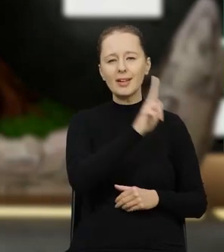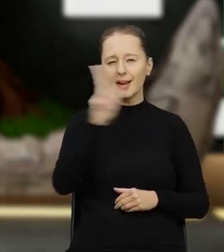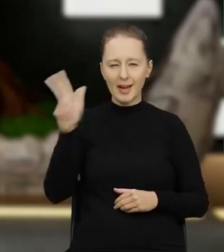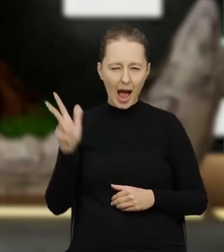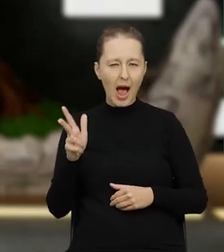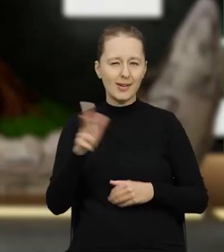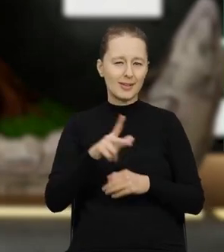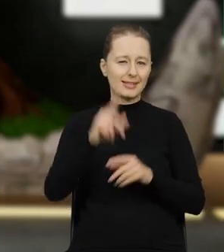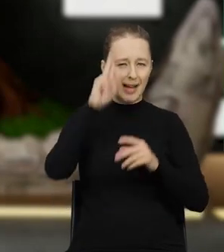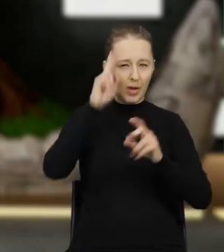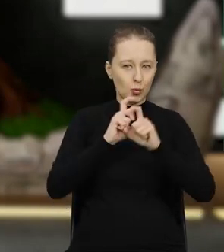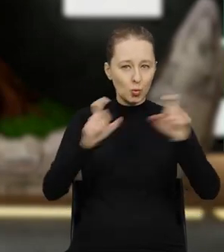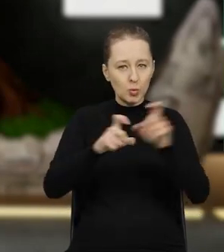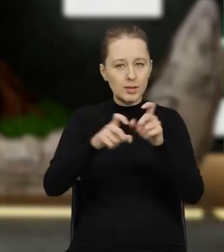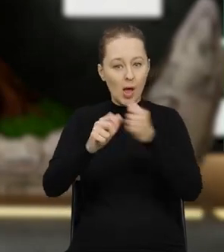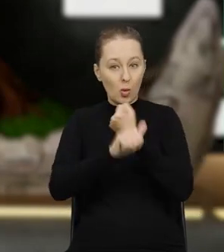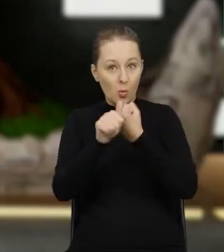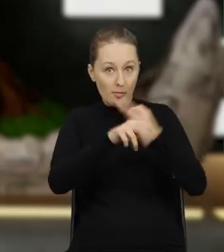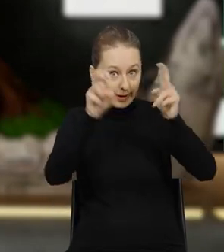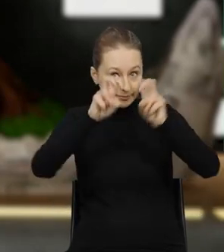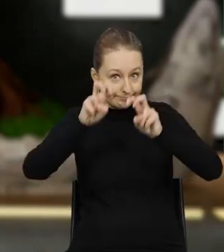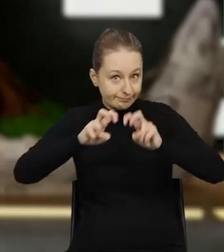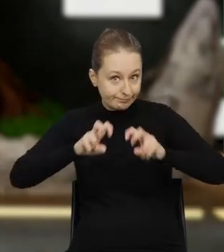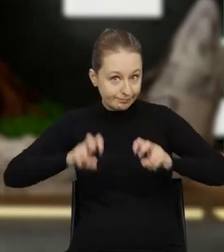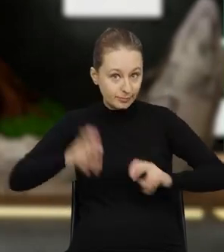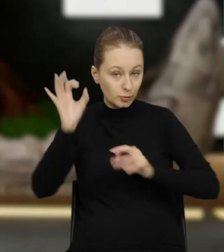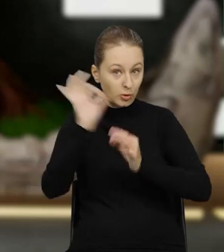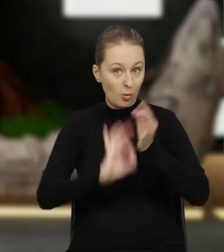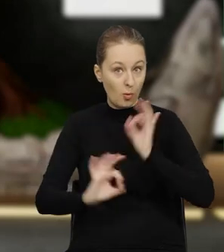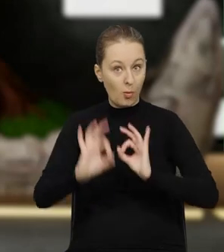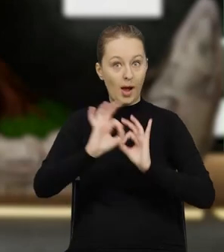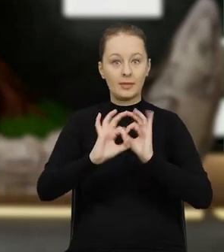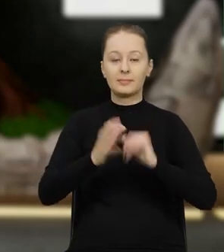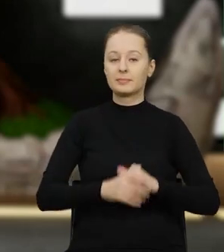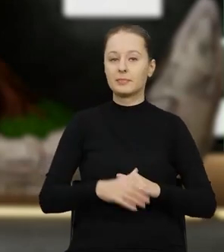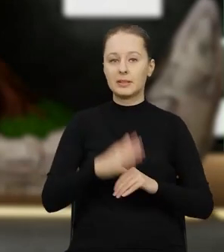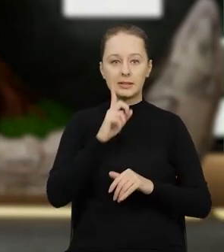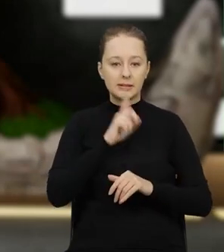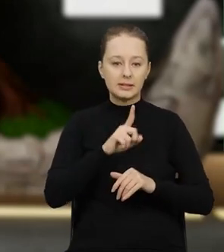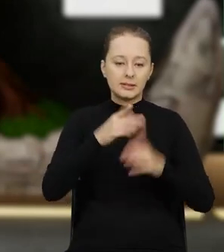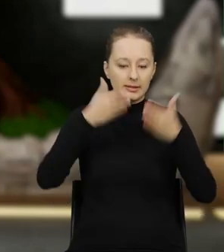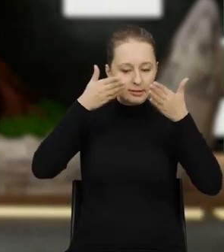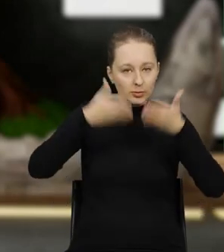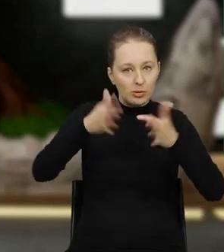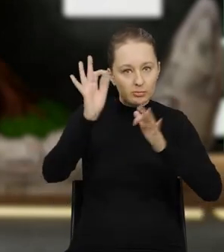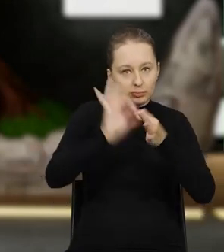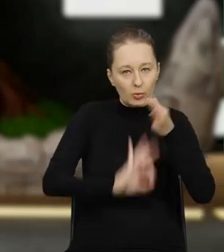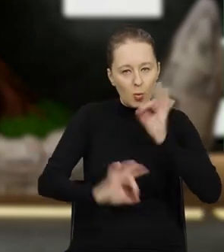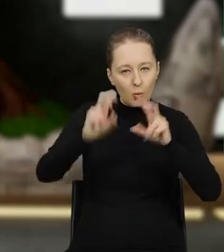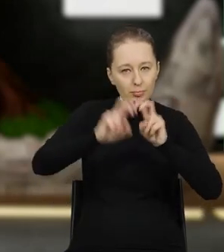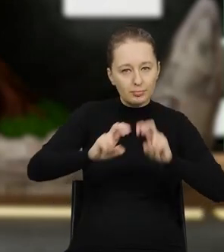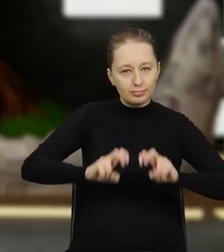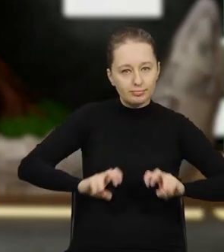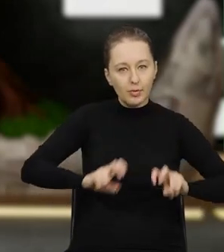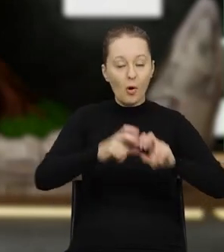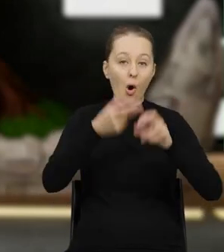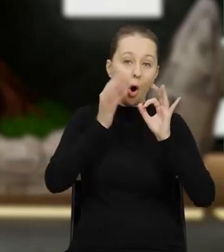Każdy z organów analizuje dokumentację szczegółowo, zarówno pod kątem